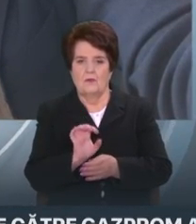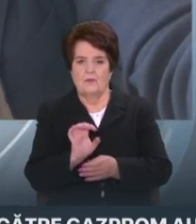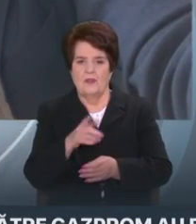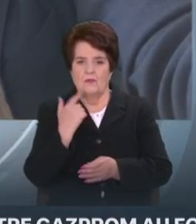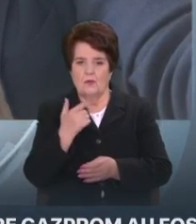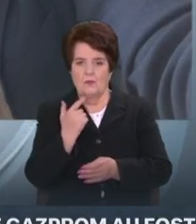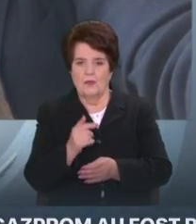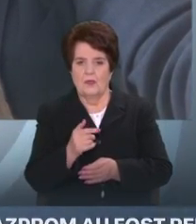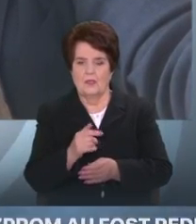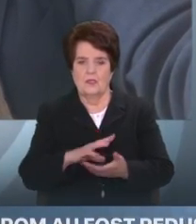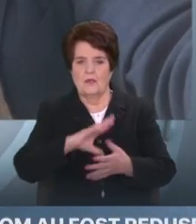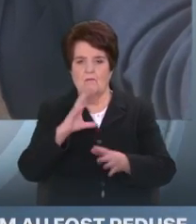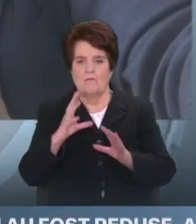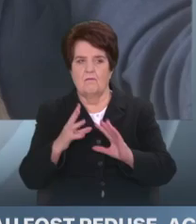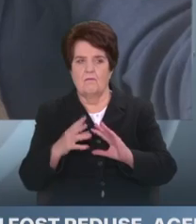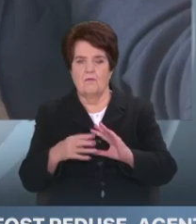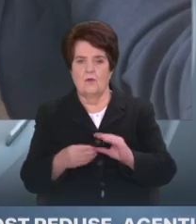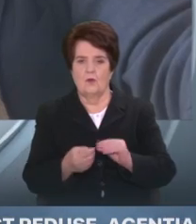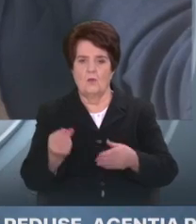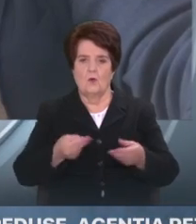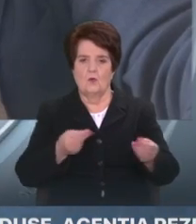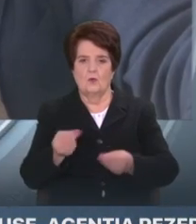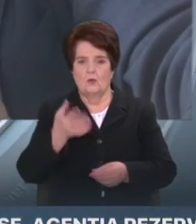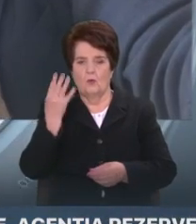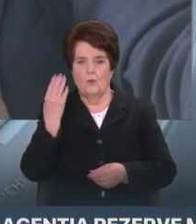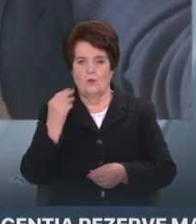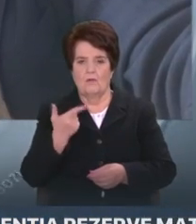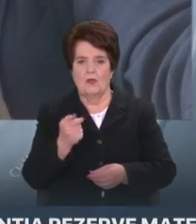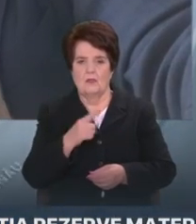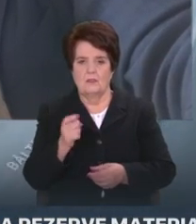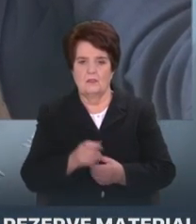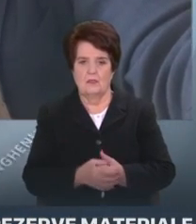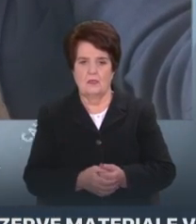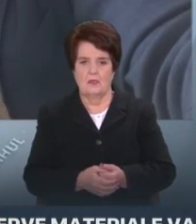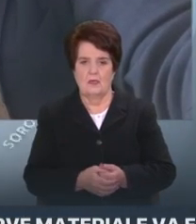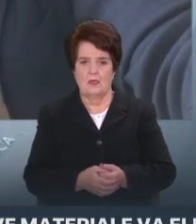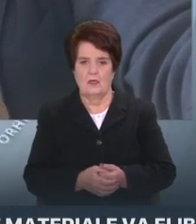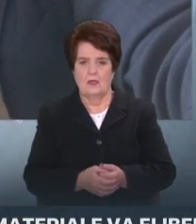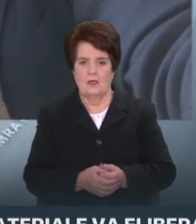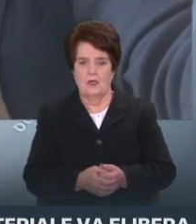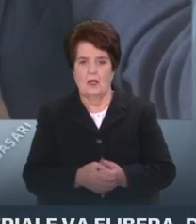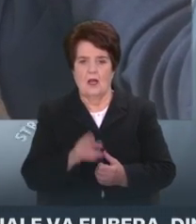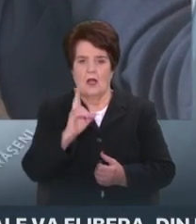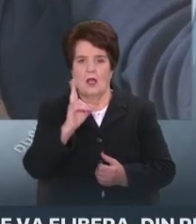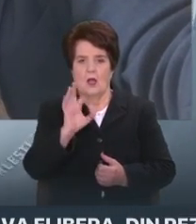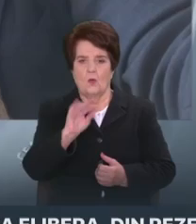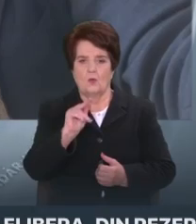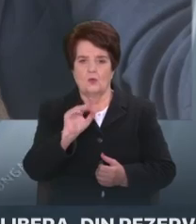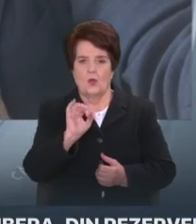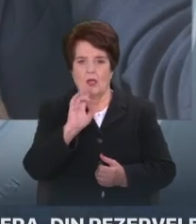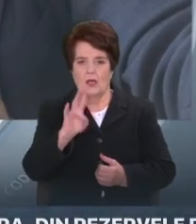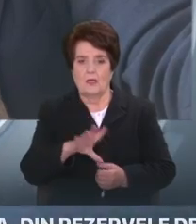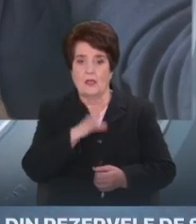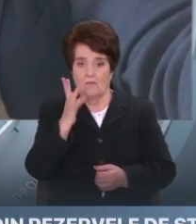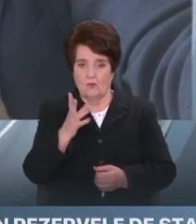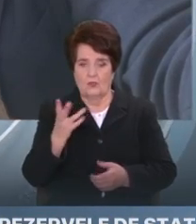realocarea volumelor de gaze naturale în contractul cu Moldova-Gas. Totuși, cu centrala de la Cuciurgan avem semnat